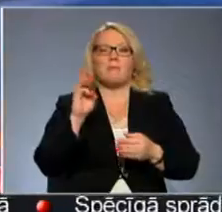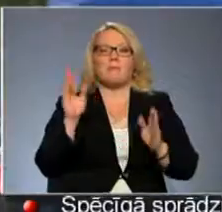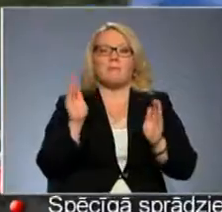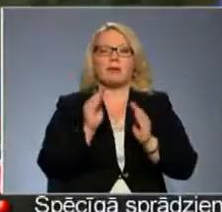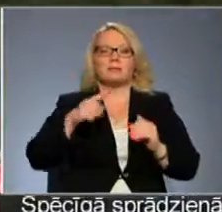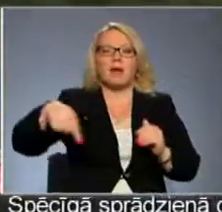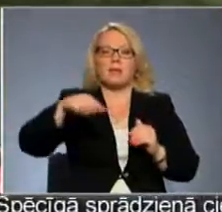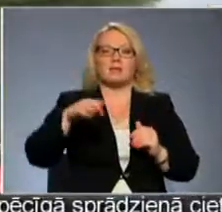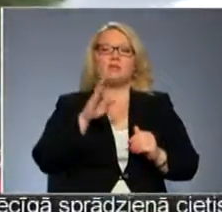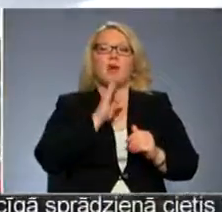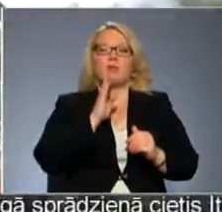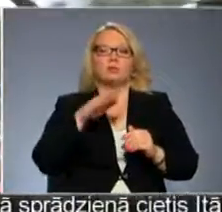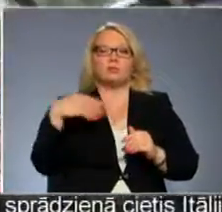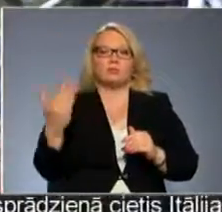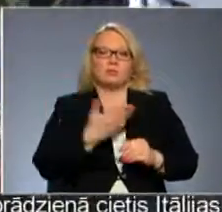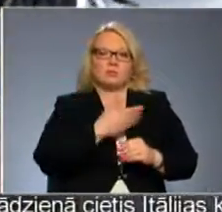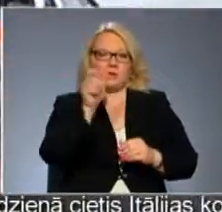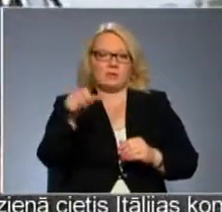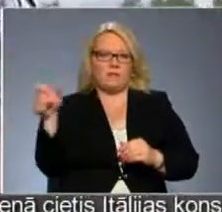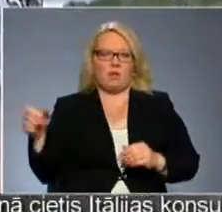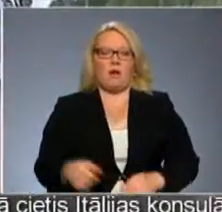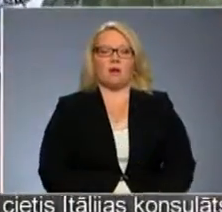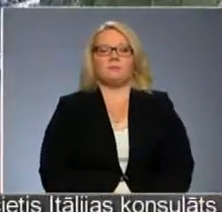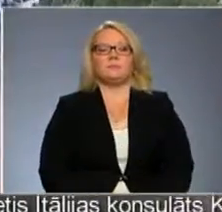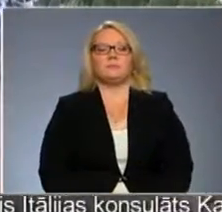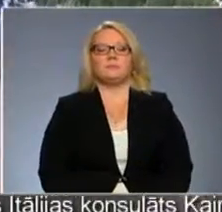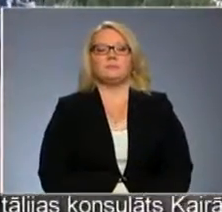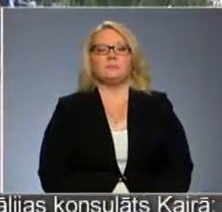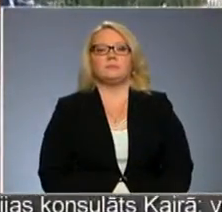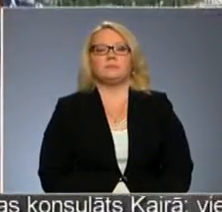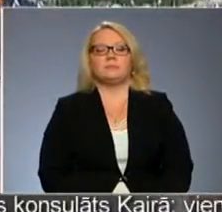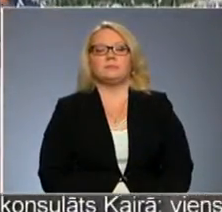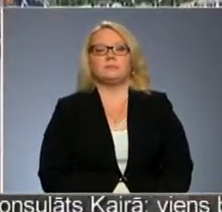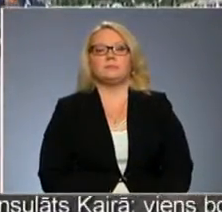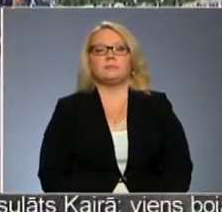un alūksnes puses iedzīvotāji. Elīna Lapiņa, Kalfs, Grumiņš, Vidzemes televīzija.